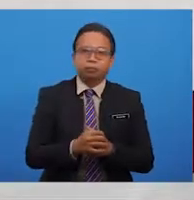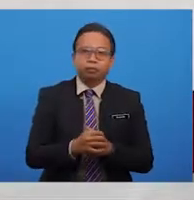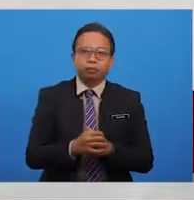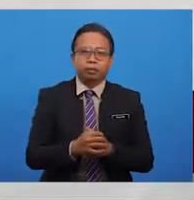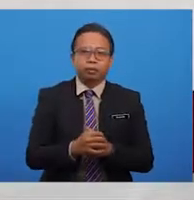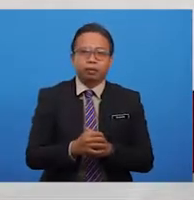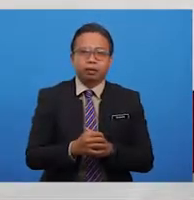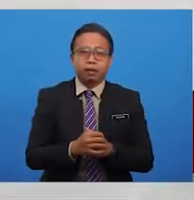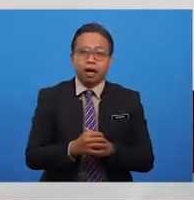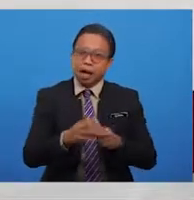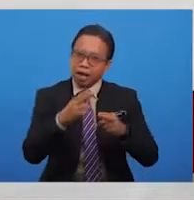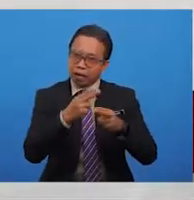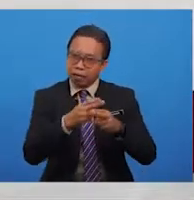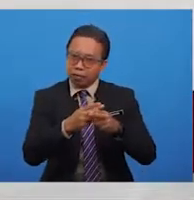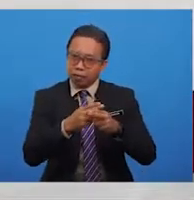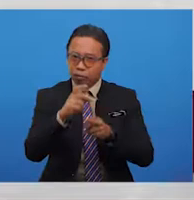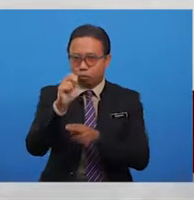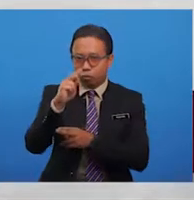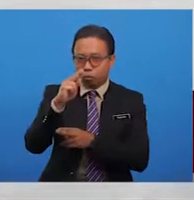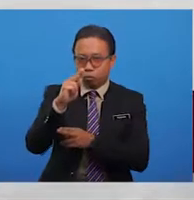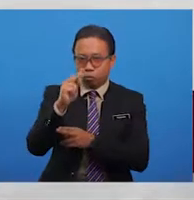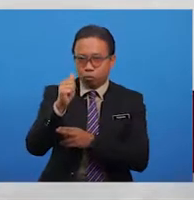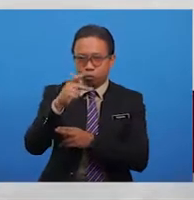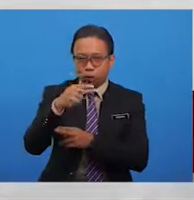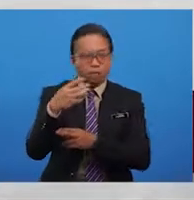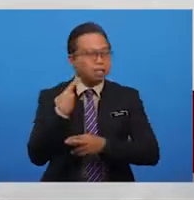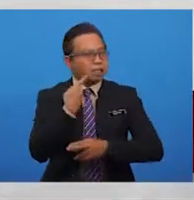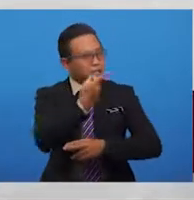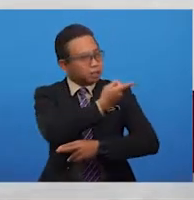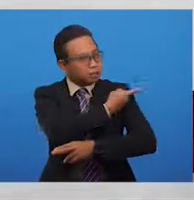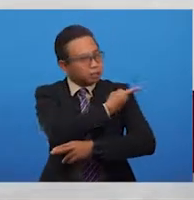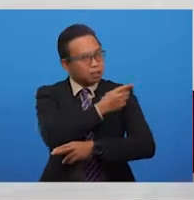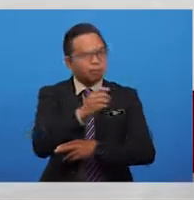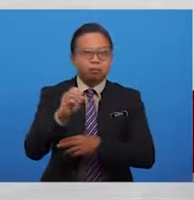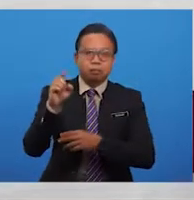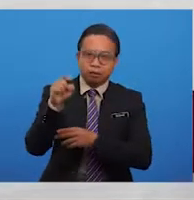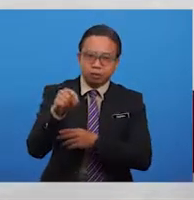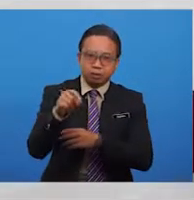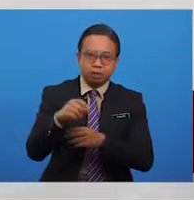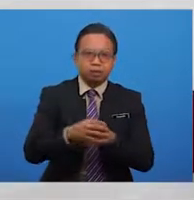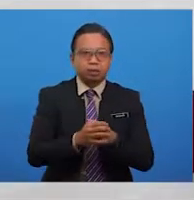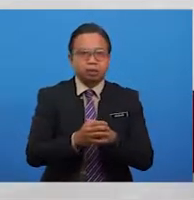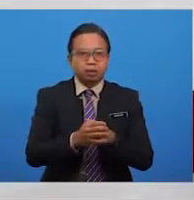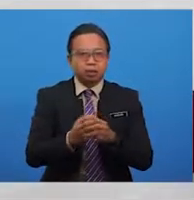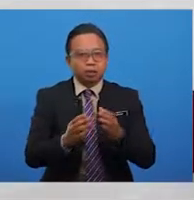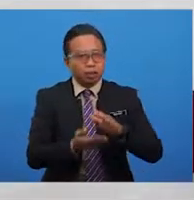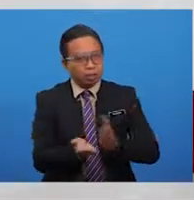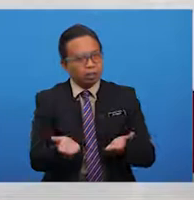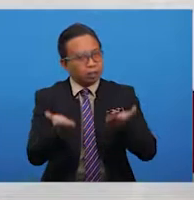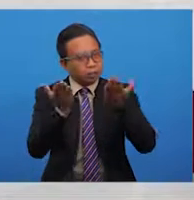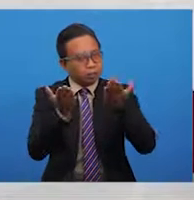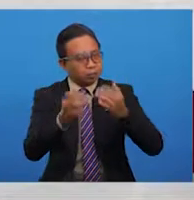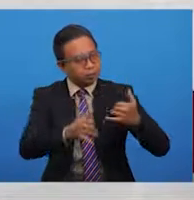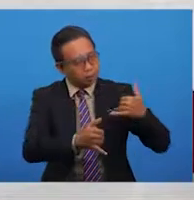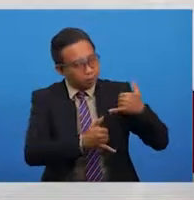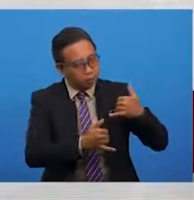Anda nama tua kita masih tidak mahu menyanjungnya pendekar